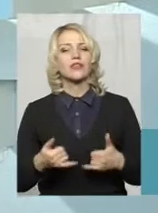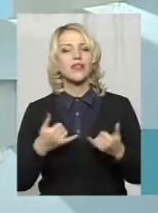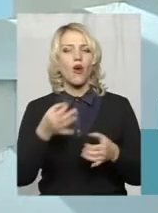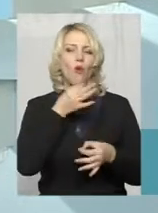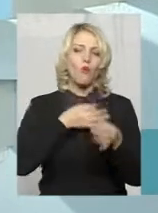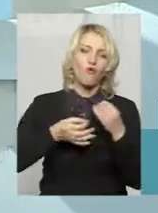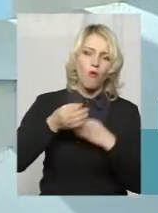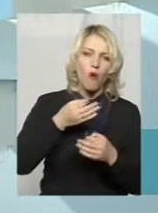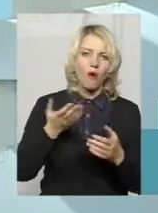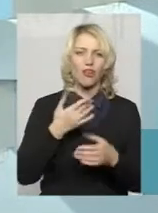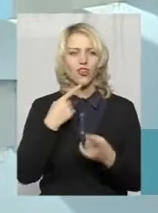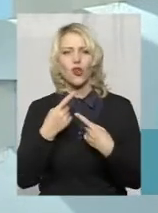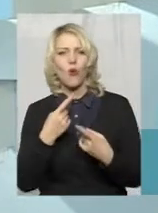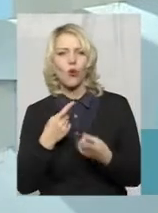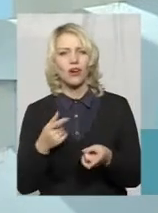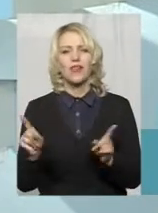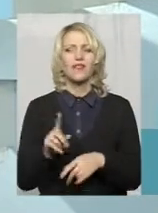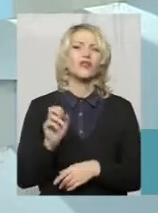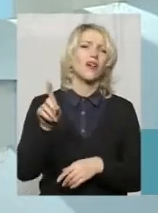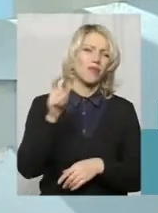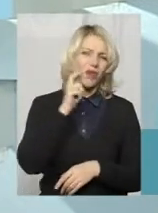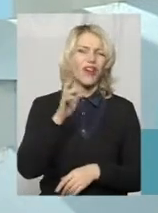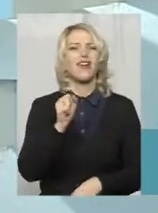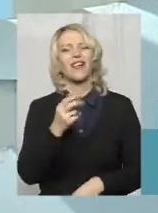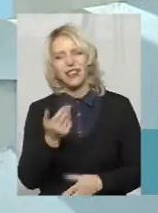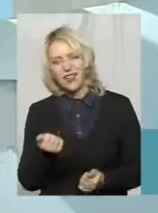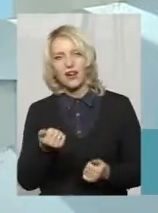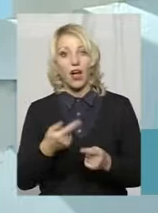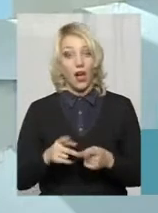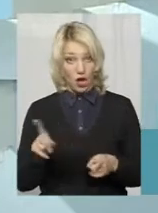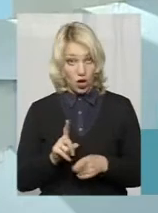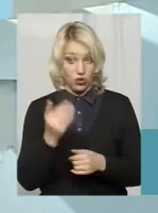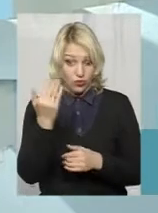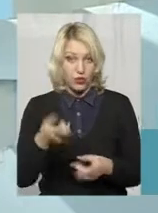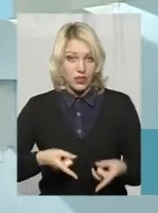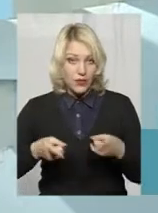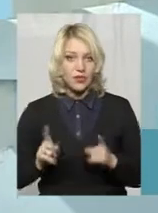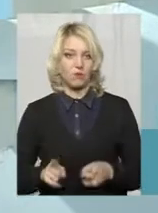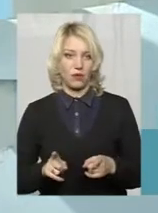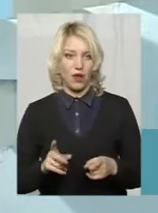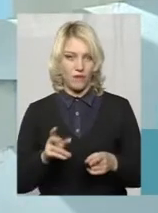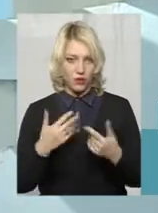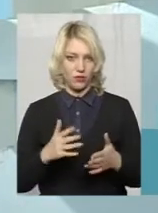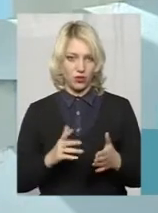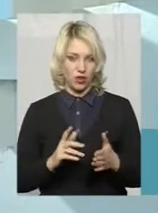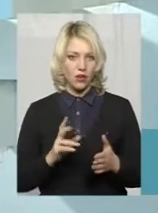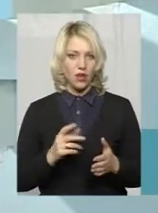для діалогу якогось. Ну, що там на Україні? А щоб вони справді вже включились